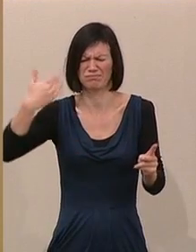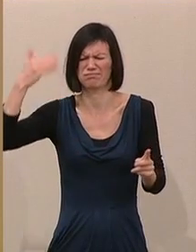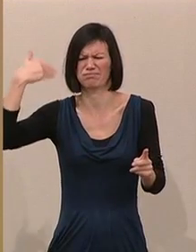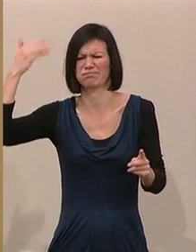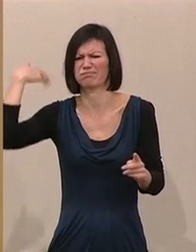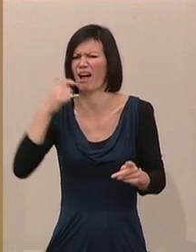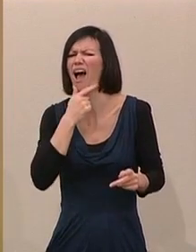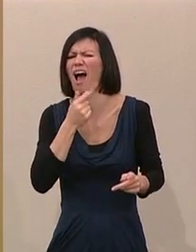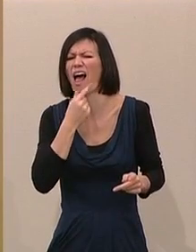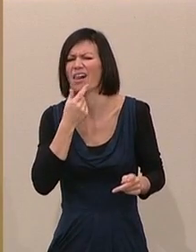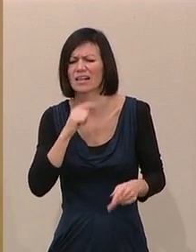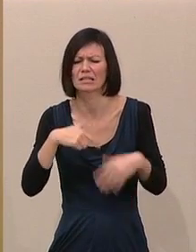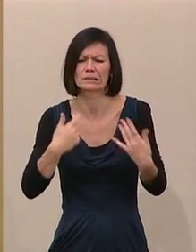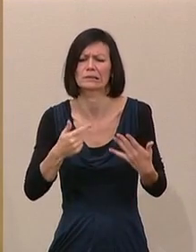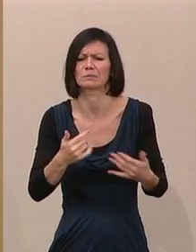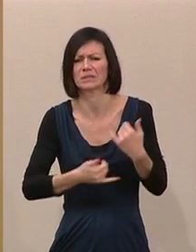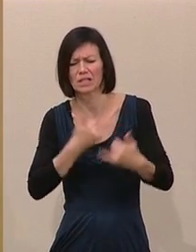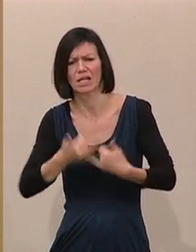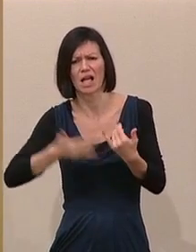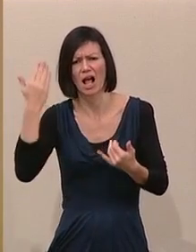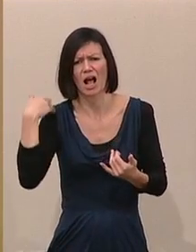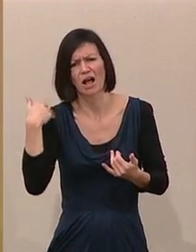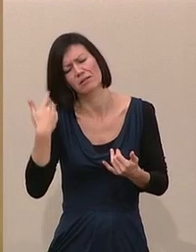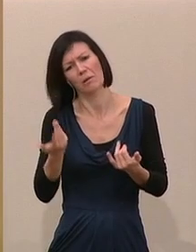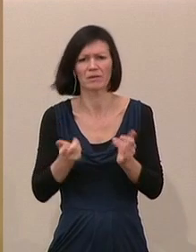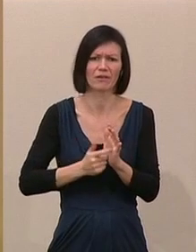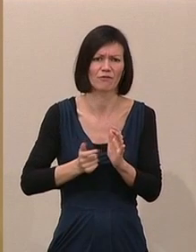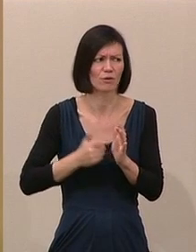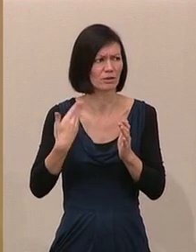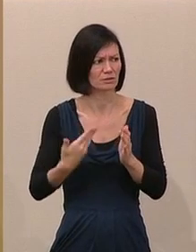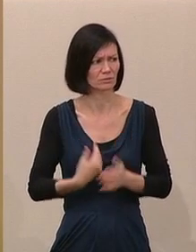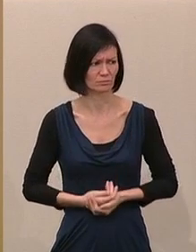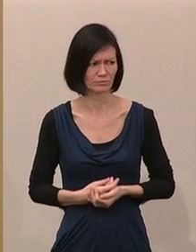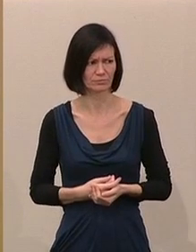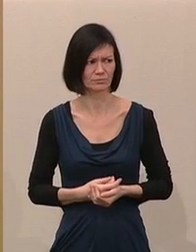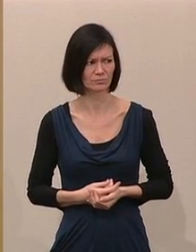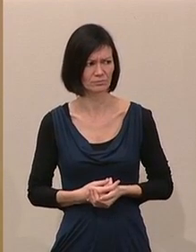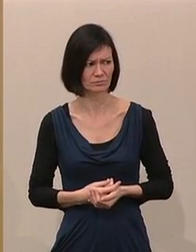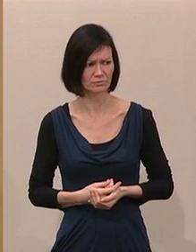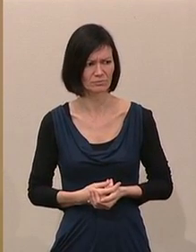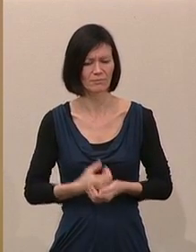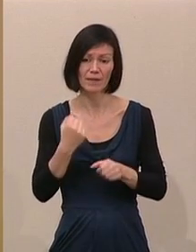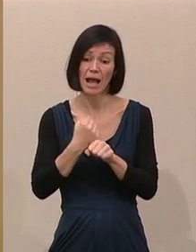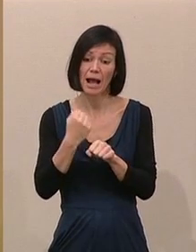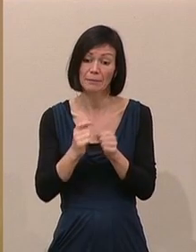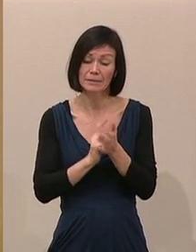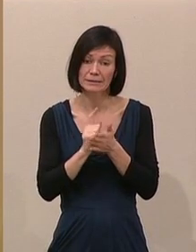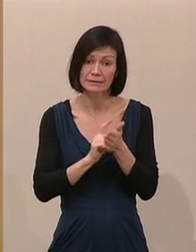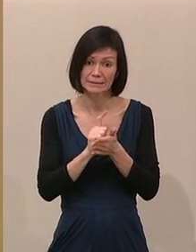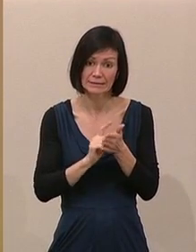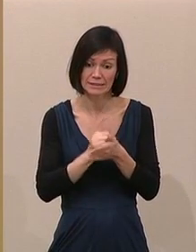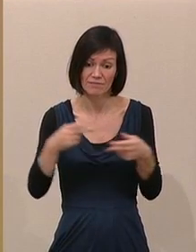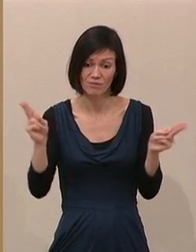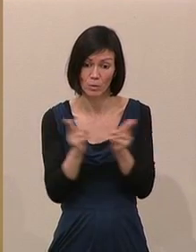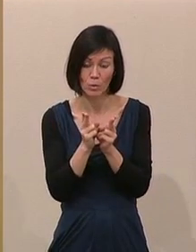zurückversetzt in die 70er Jahre, wie das das erste Mal gefordert wurde. Eine Arbeitszeitverkürzung bei